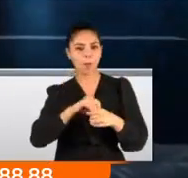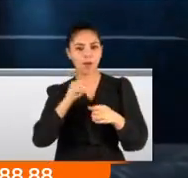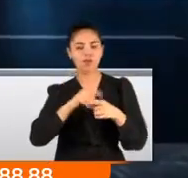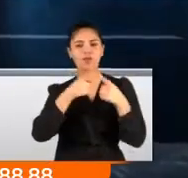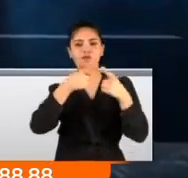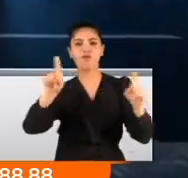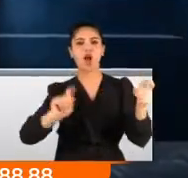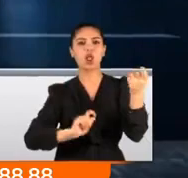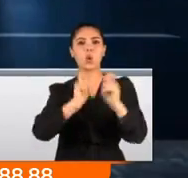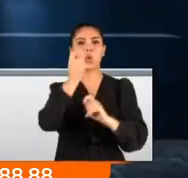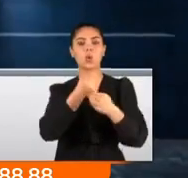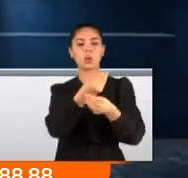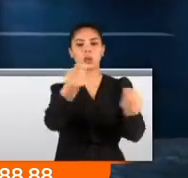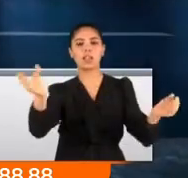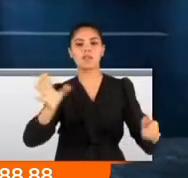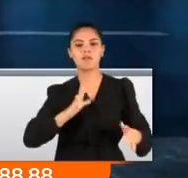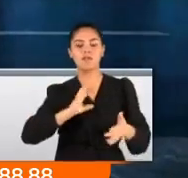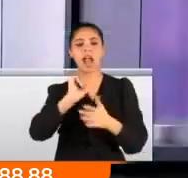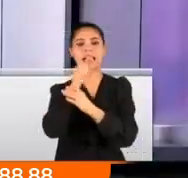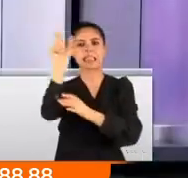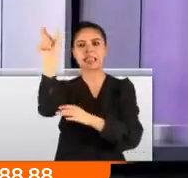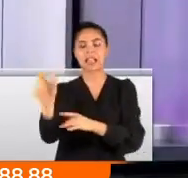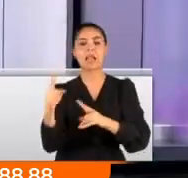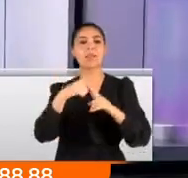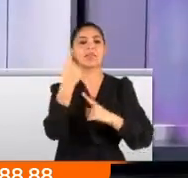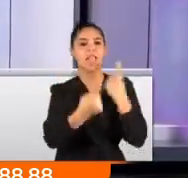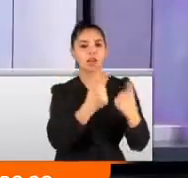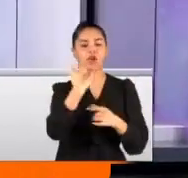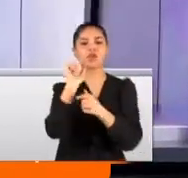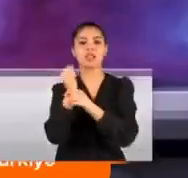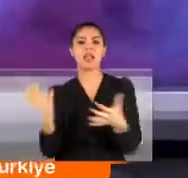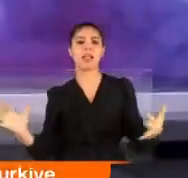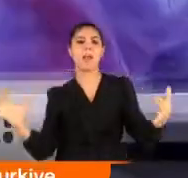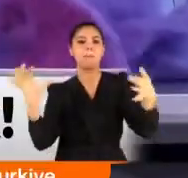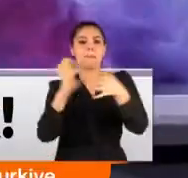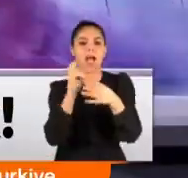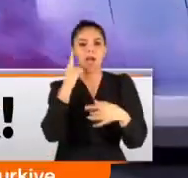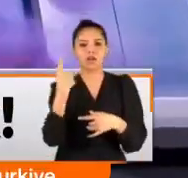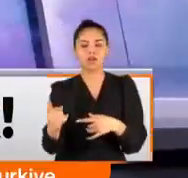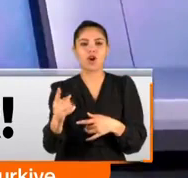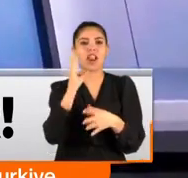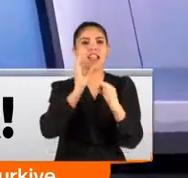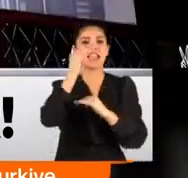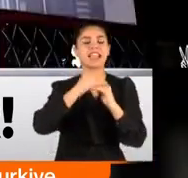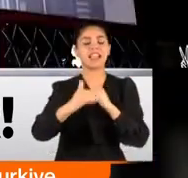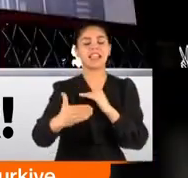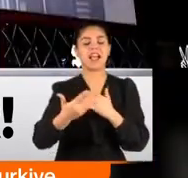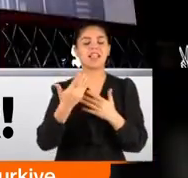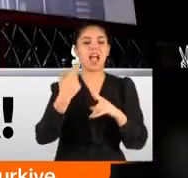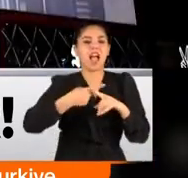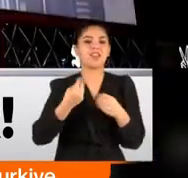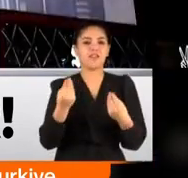şekillerde kullanıma sunuluyor. Tasarımcılar teknoloji ile sanatı entegre ederek insanlara interaktif bir tecrübe yaşatıyor.